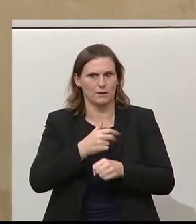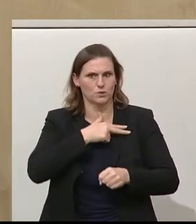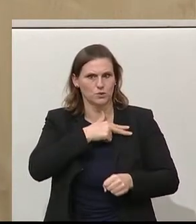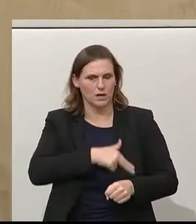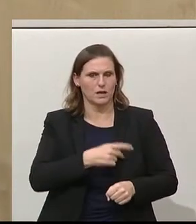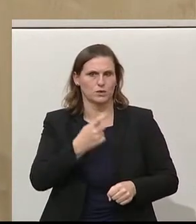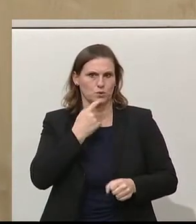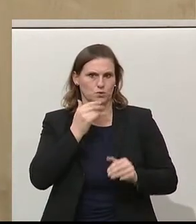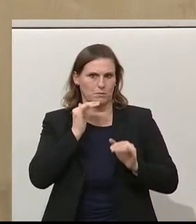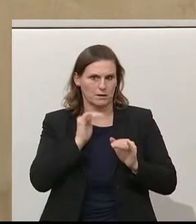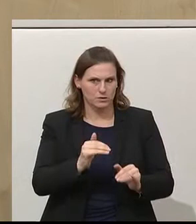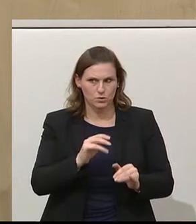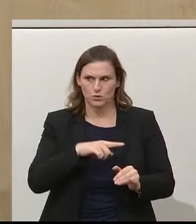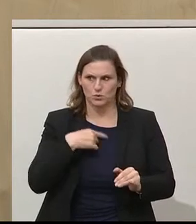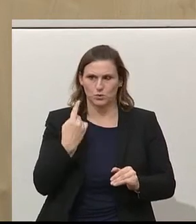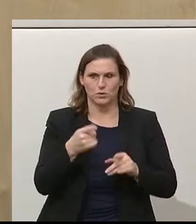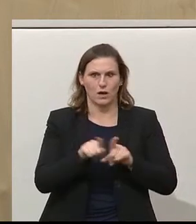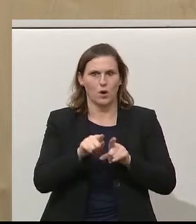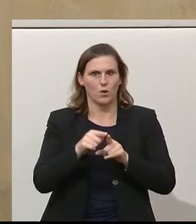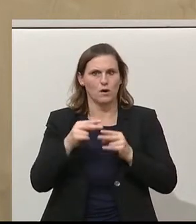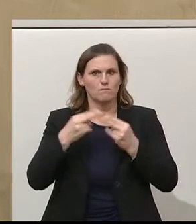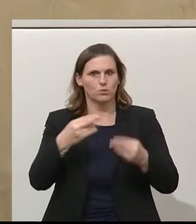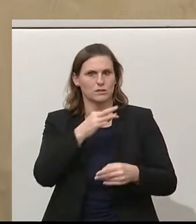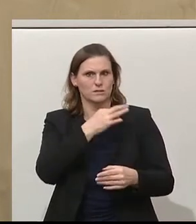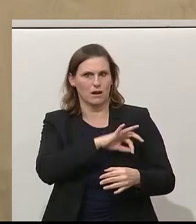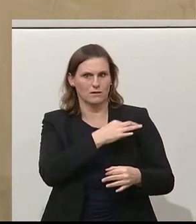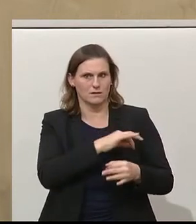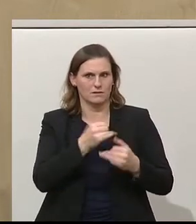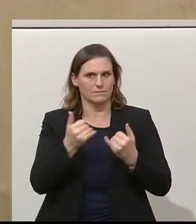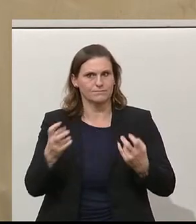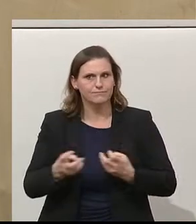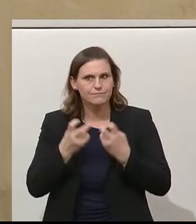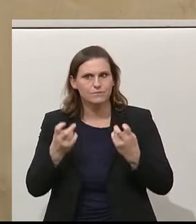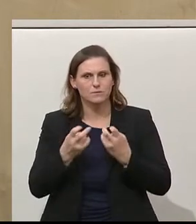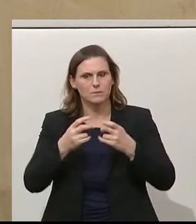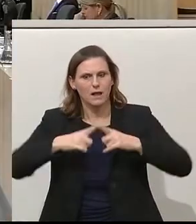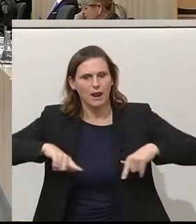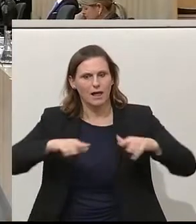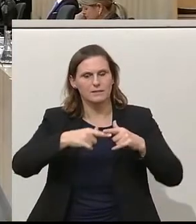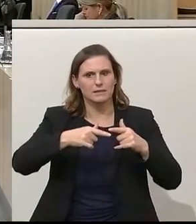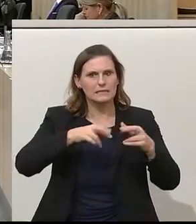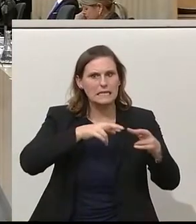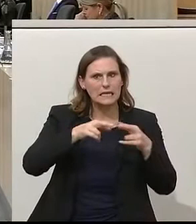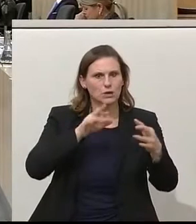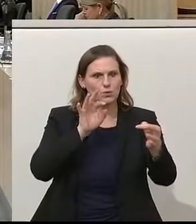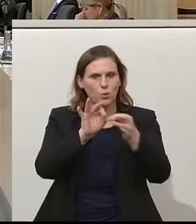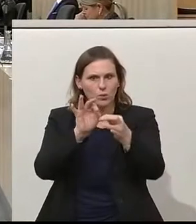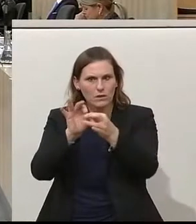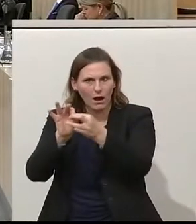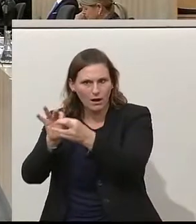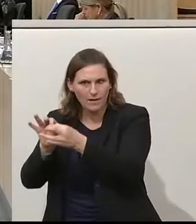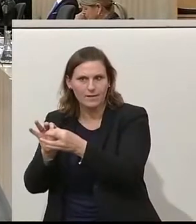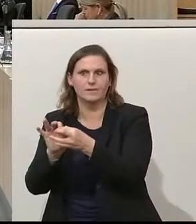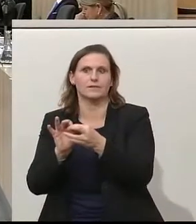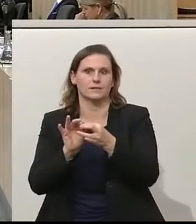Konsumentenschutz und der Bundeskanzler werden ersucht, mit den einzelnen Landesregierungen unverzüglich Kontakt aufzunehmen und